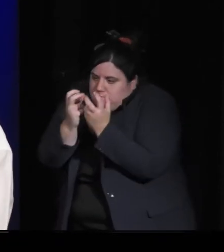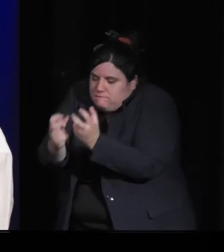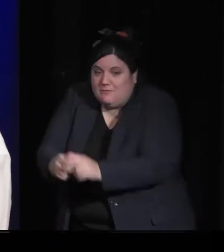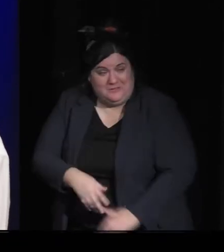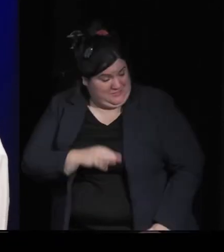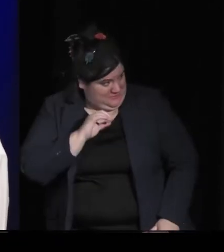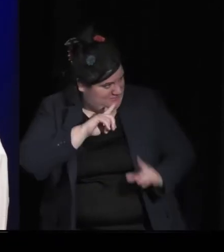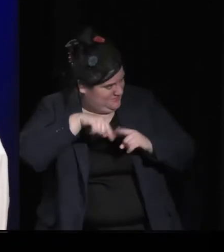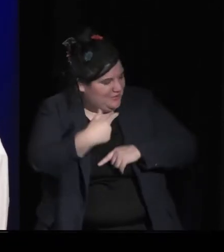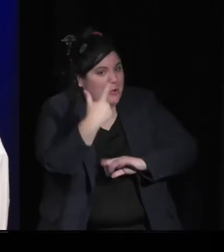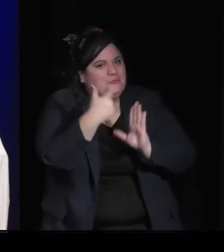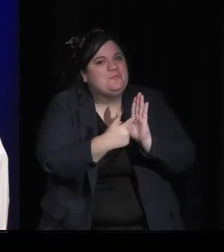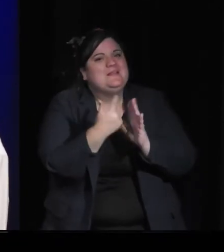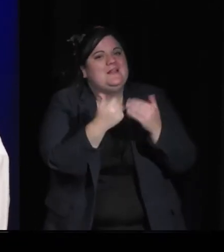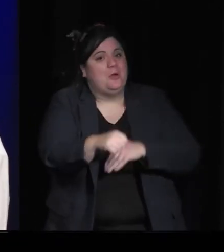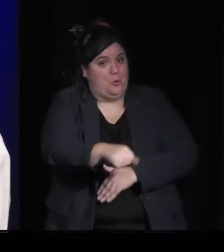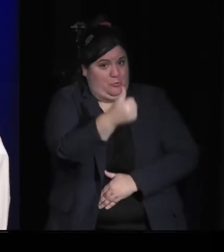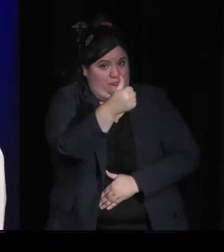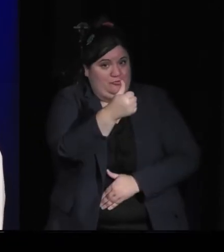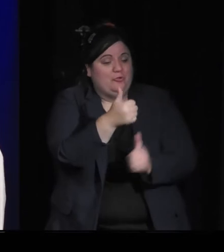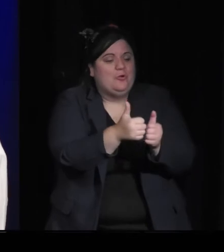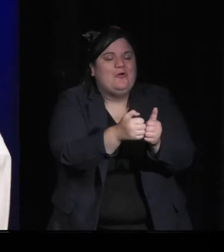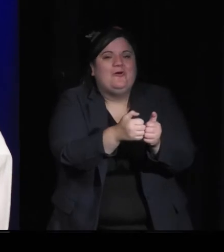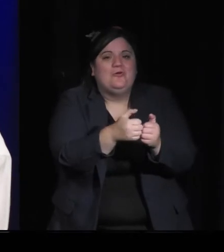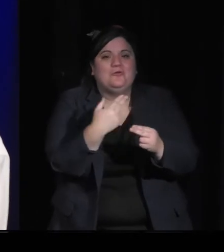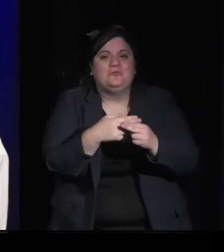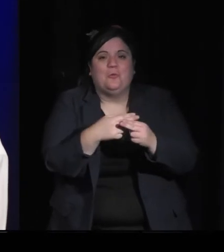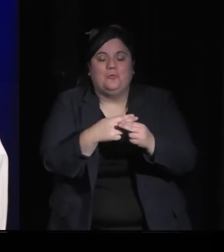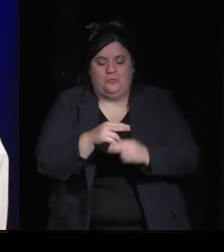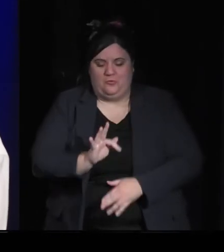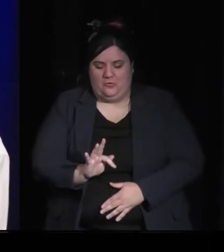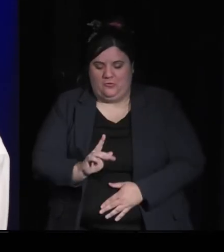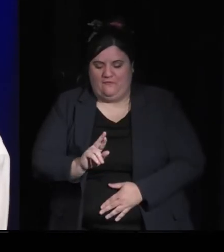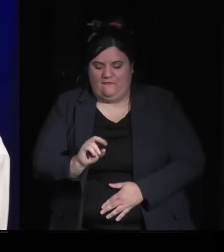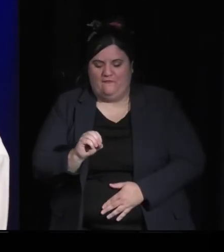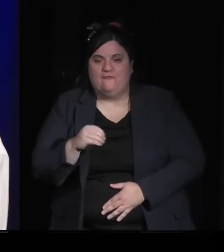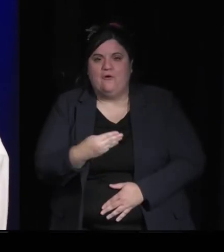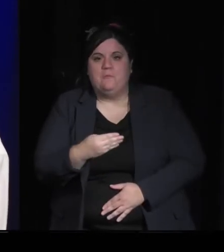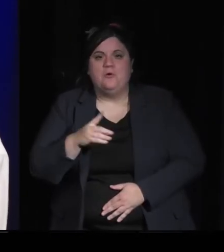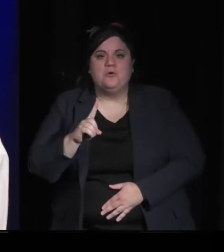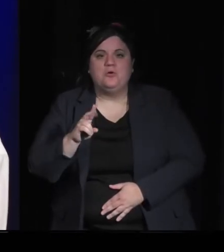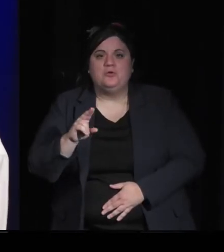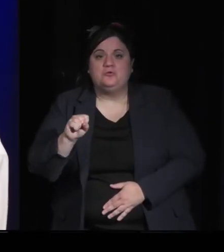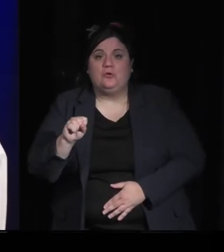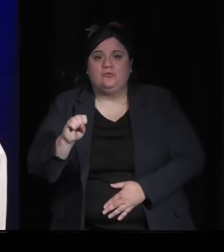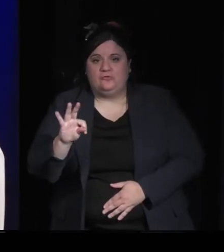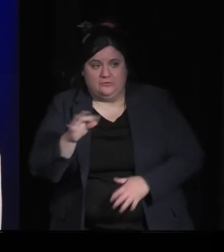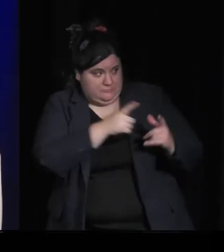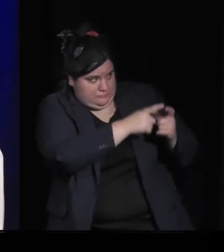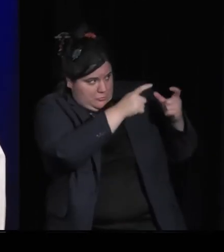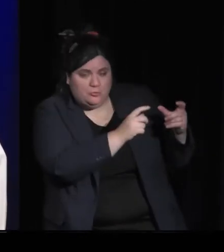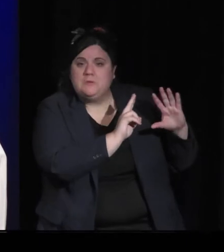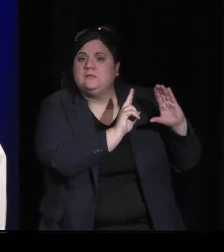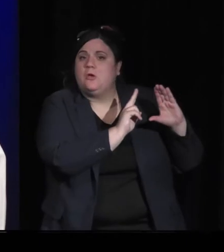2011 à la création de From Dust avec Ubisoft. Et puis pour